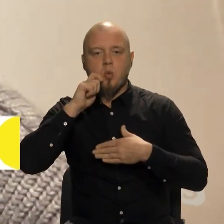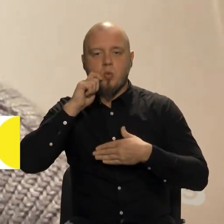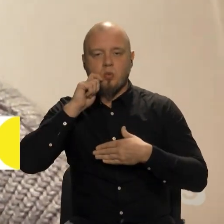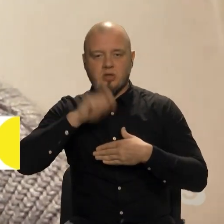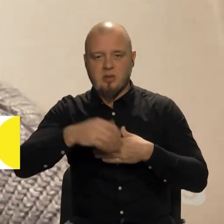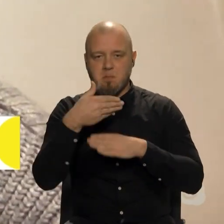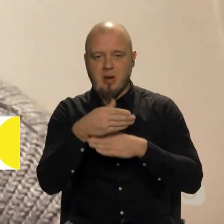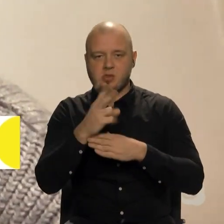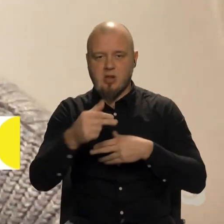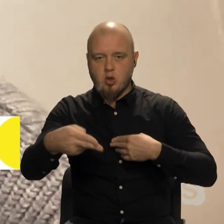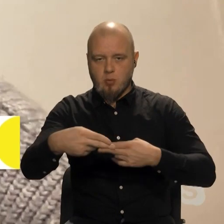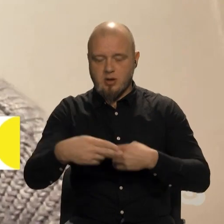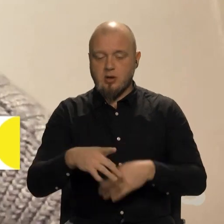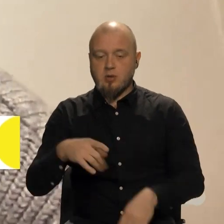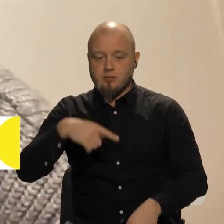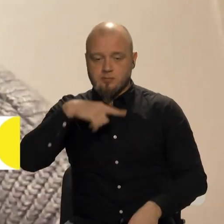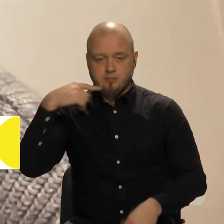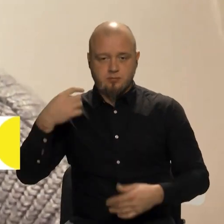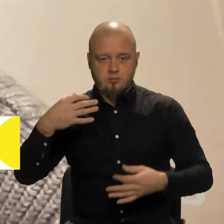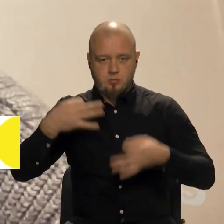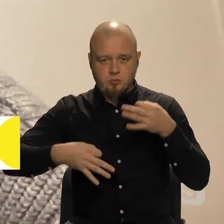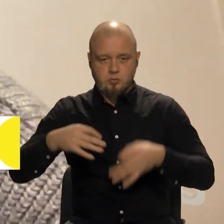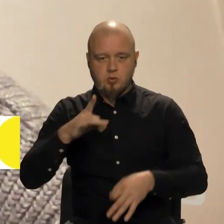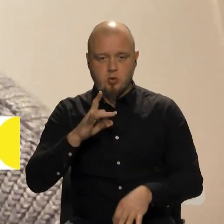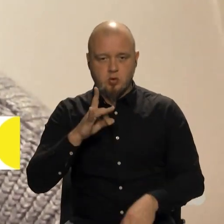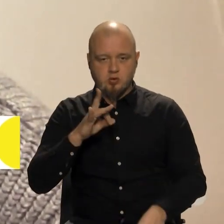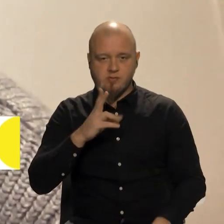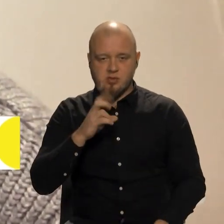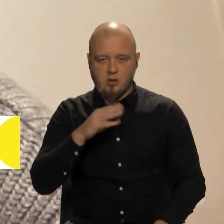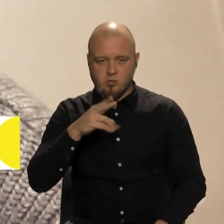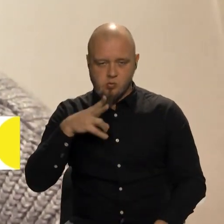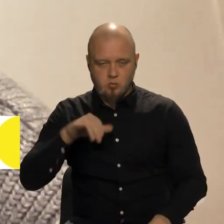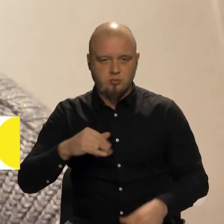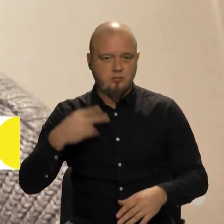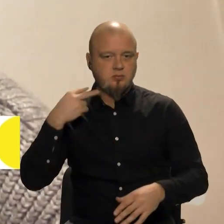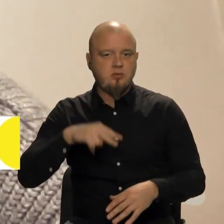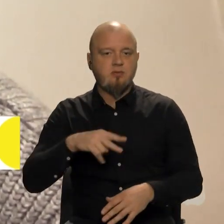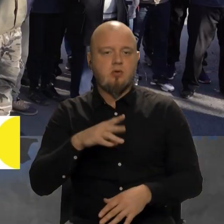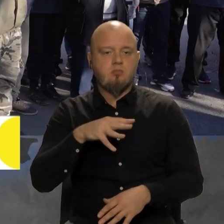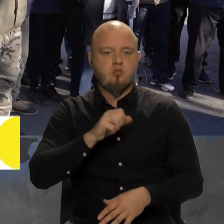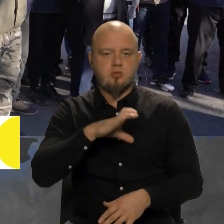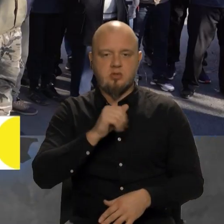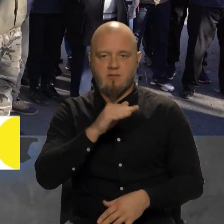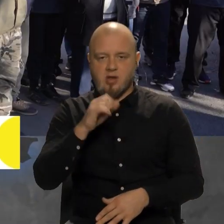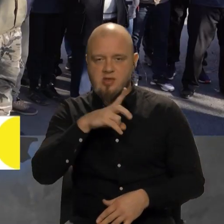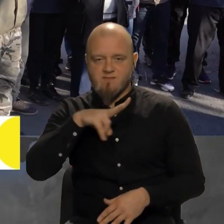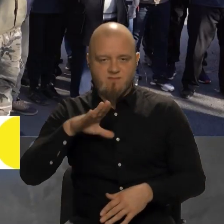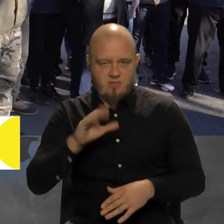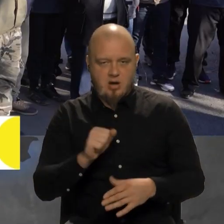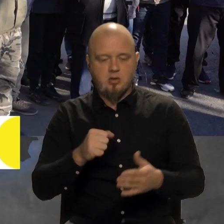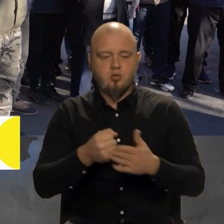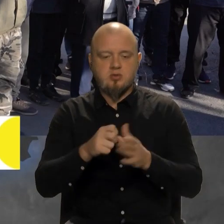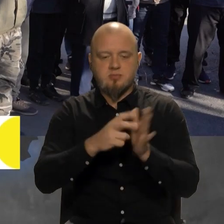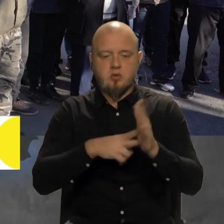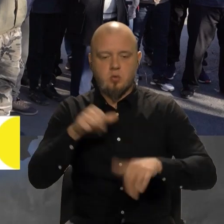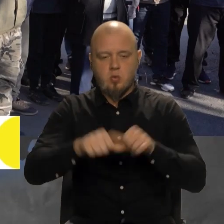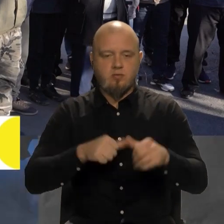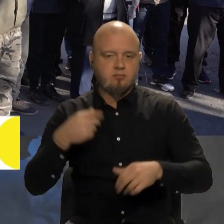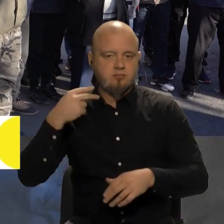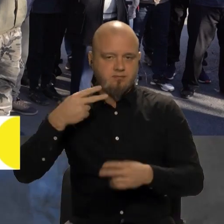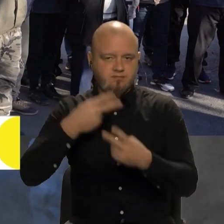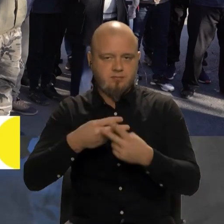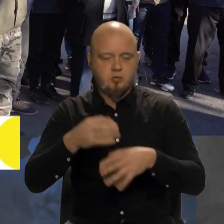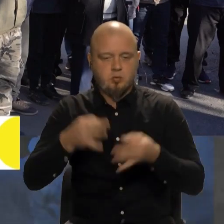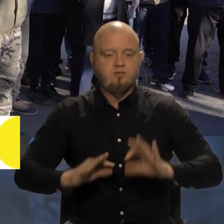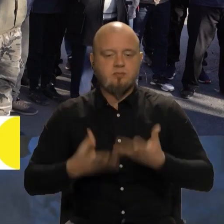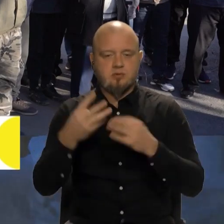Російський суд Ростова-на-Дону засудив кримського татарина Марлена Мустафаєва до 17 років позбавлення волі. Суд відбувся